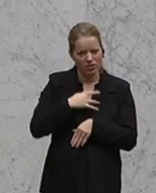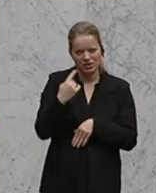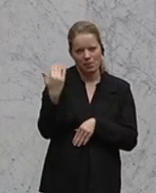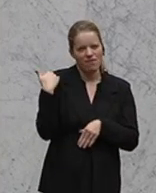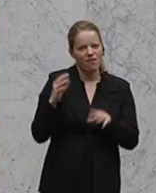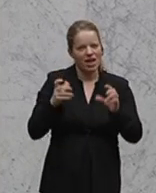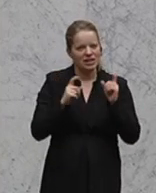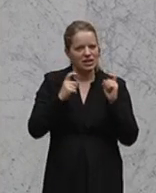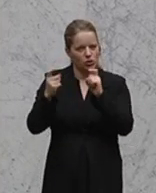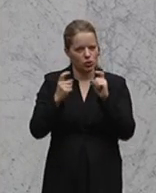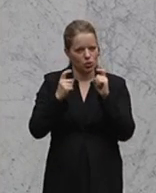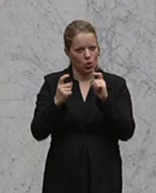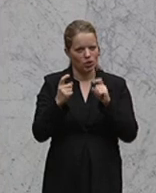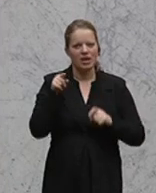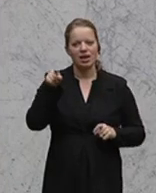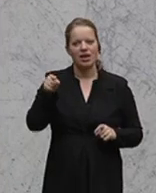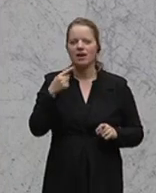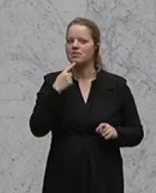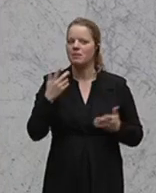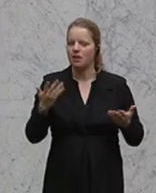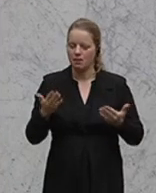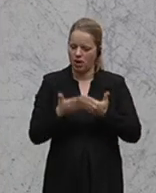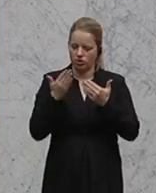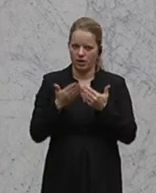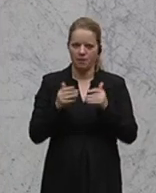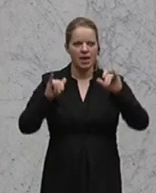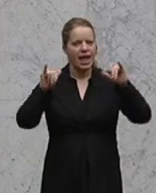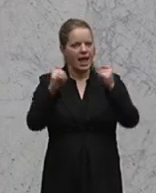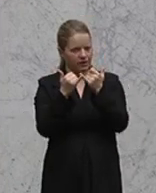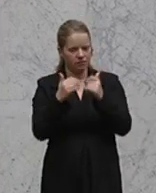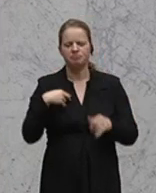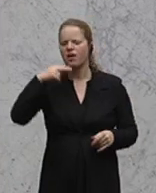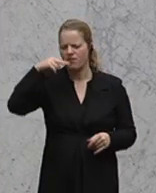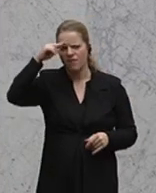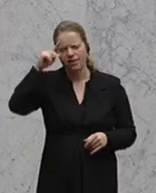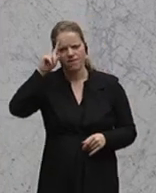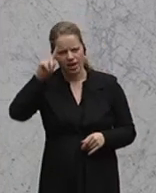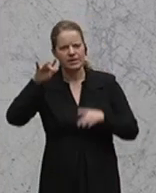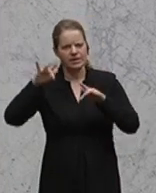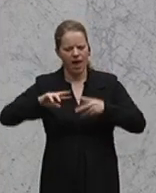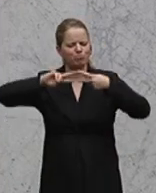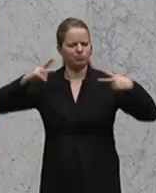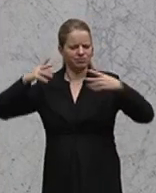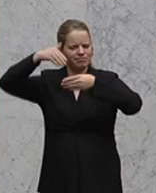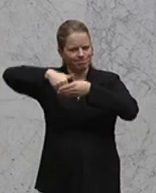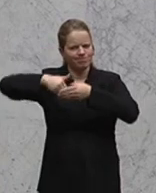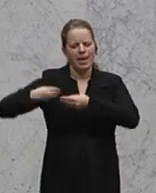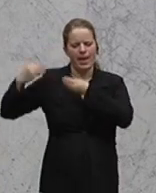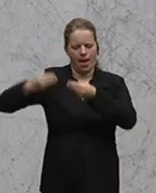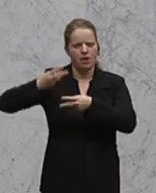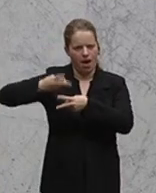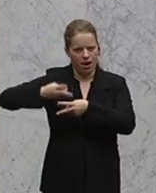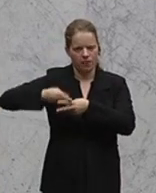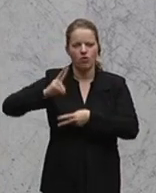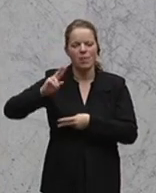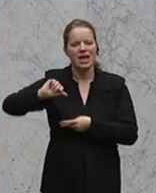hat, lassen Sie mich vielleicht ein Beispiel bringen, was heißt das. Ein Elternpaar, wo der Vater weiß, er ist Träger einer Erbeerkrankung, und zwar weiß er